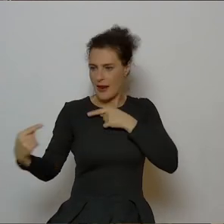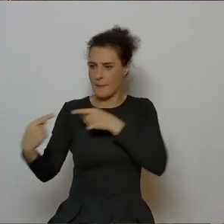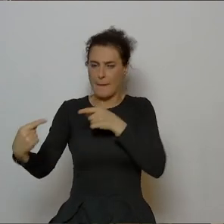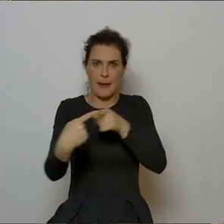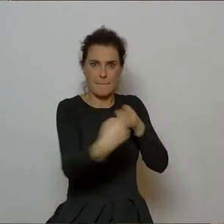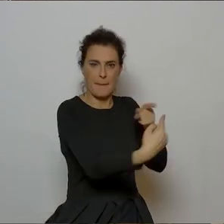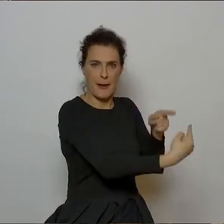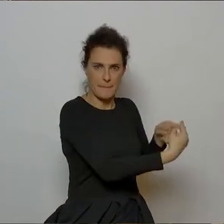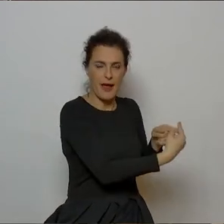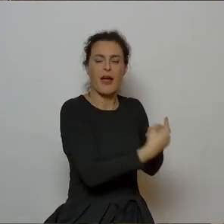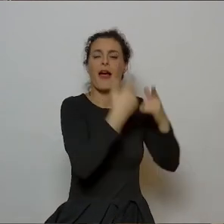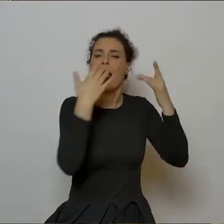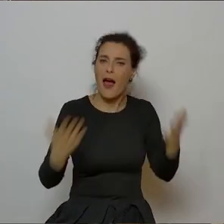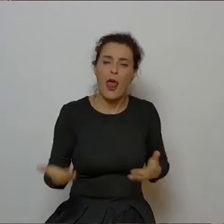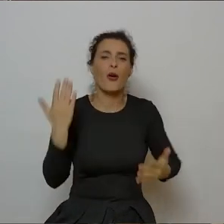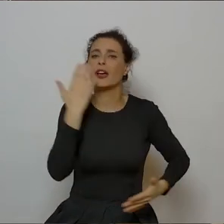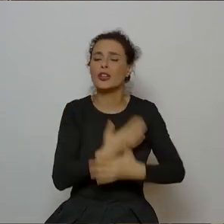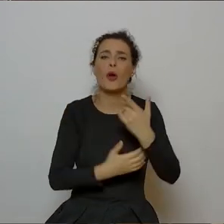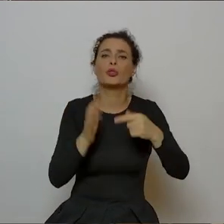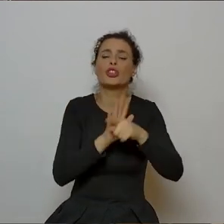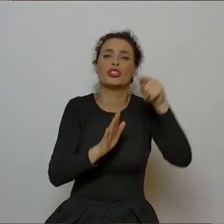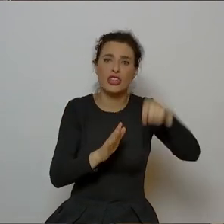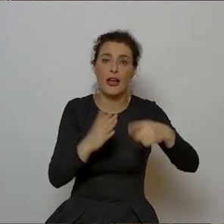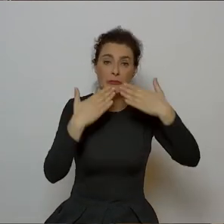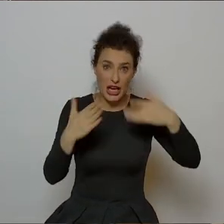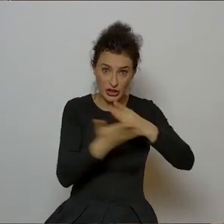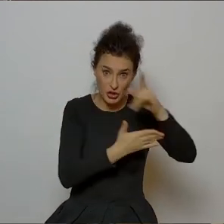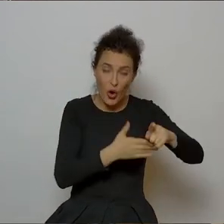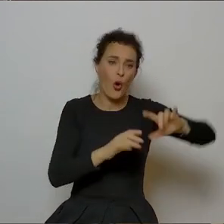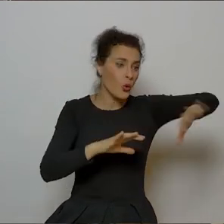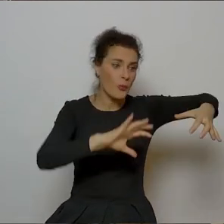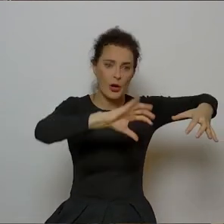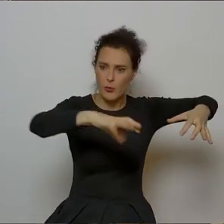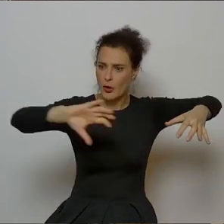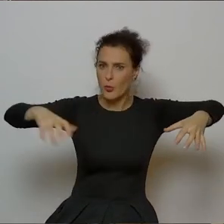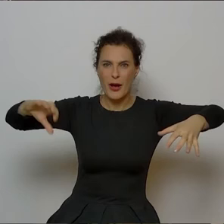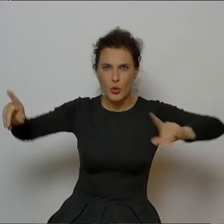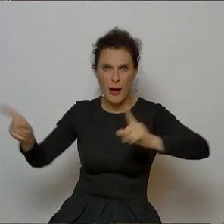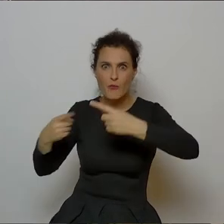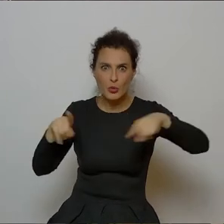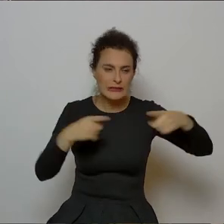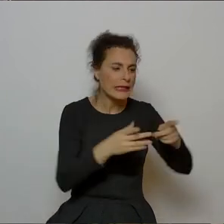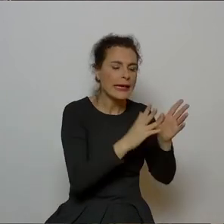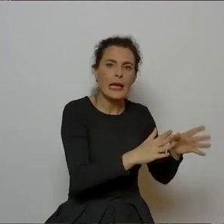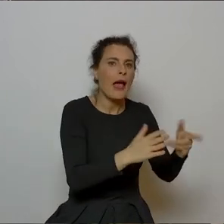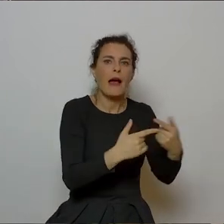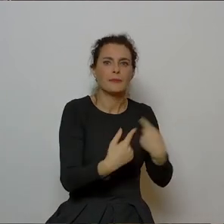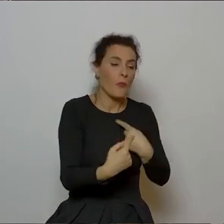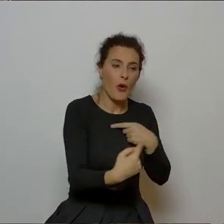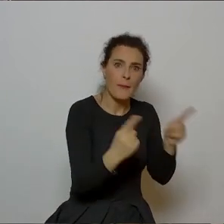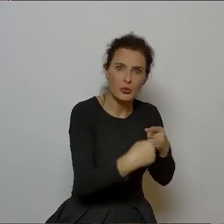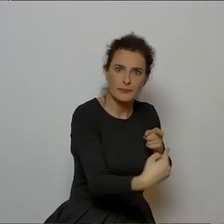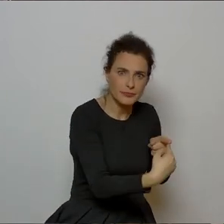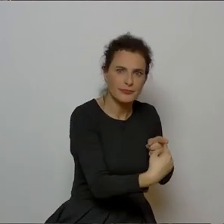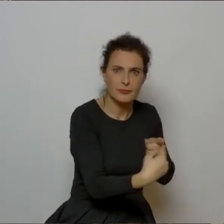politycznych. W konsekwencji rozliczano na podstawie tych zawrężonych gatunkowo i rozumowo kryterium, a co nie pasowało,